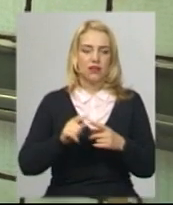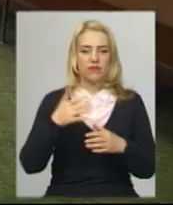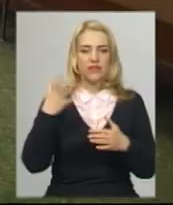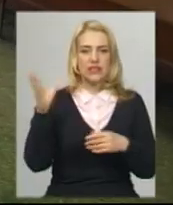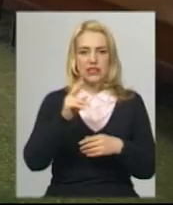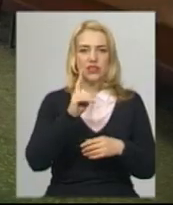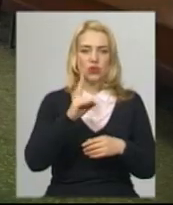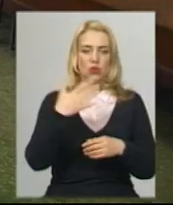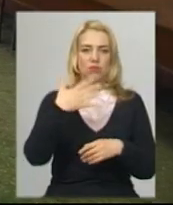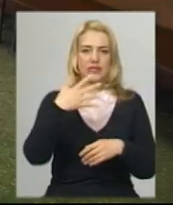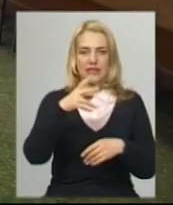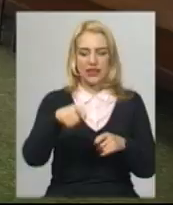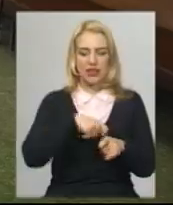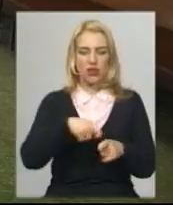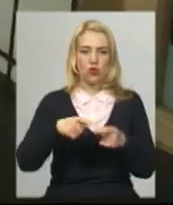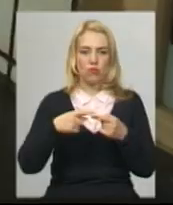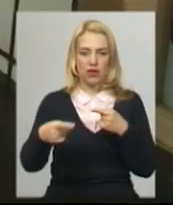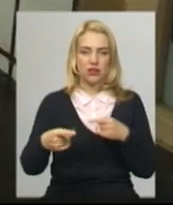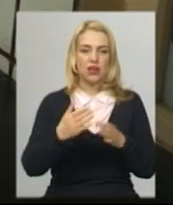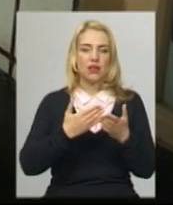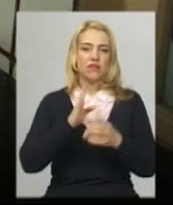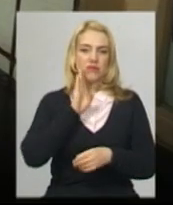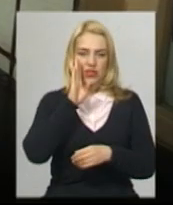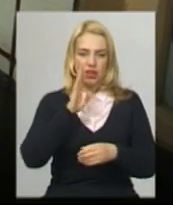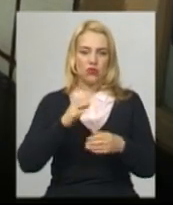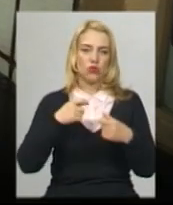Олена Багацька каже, від ранку квитків продали небагато.